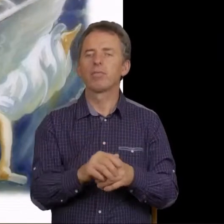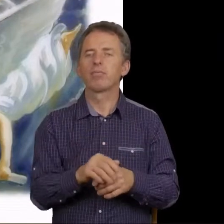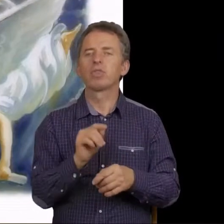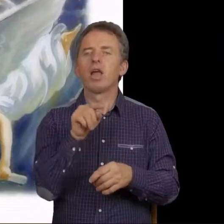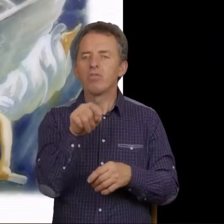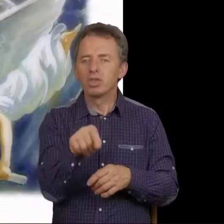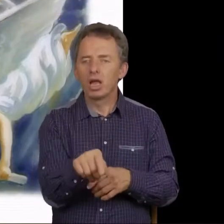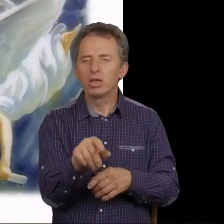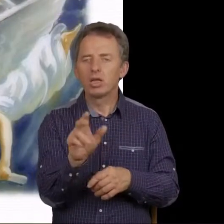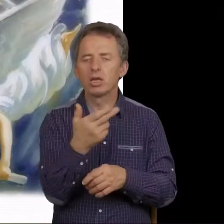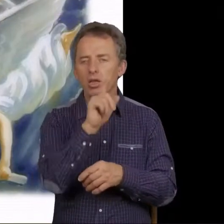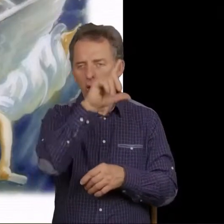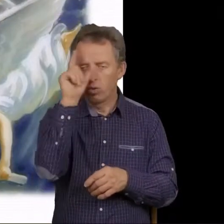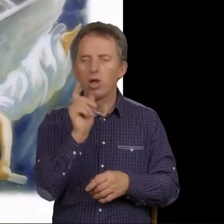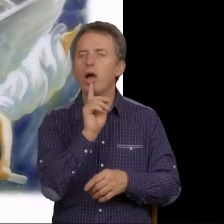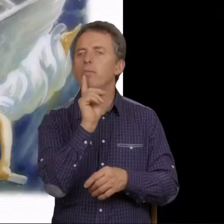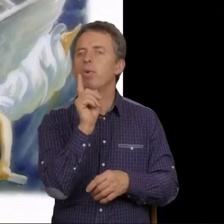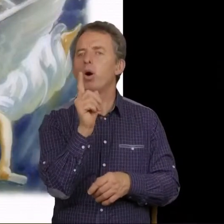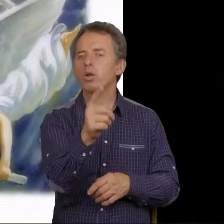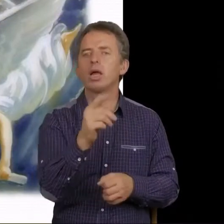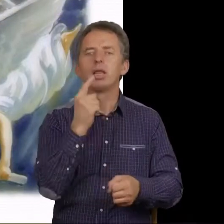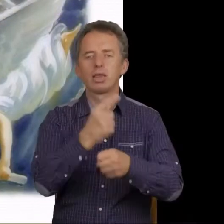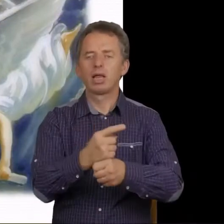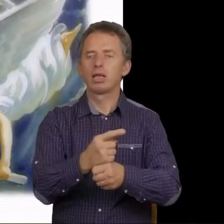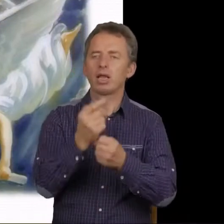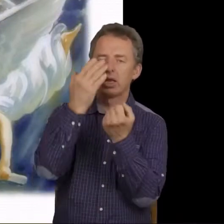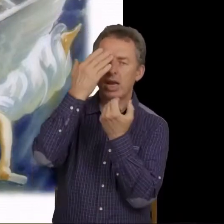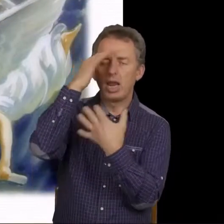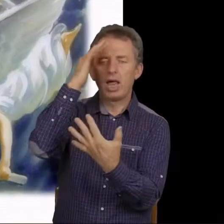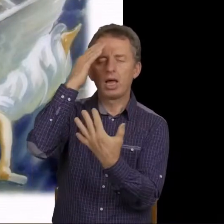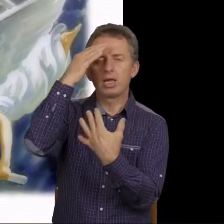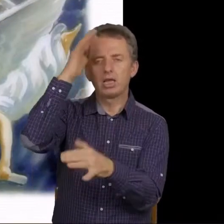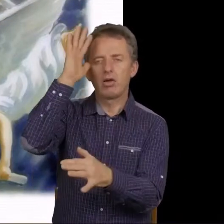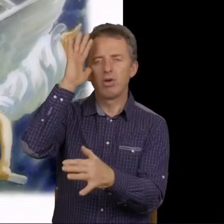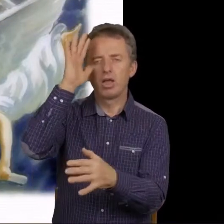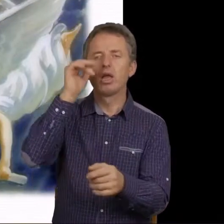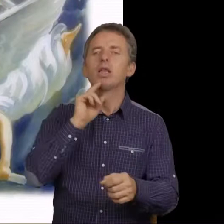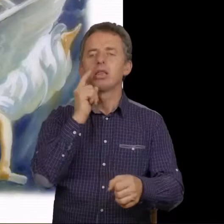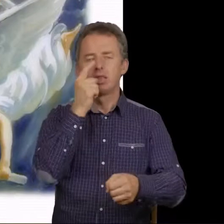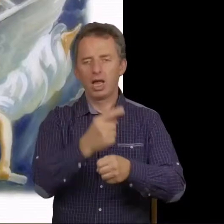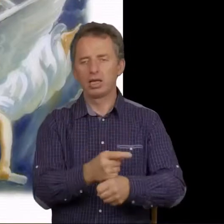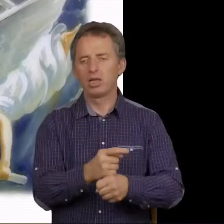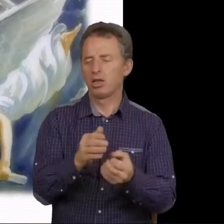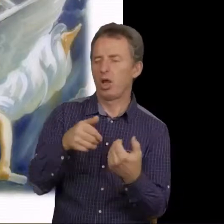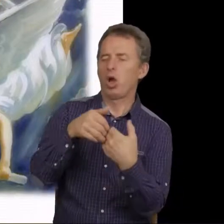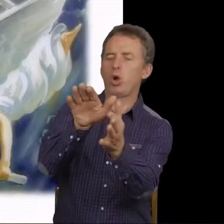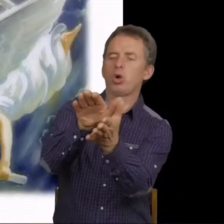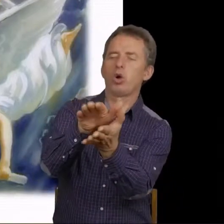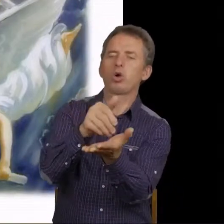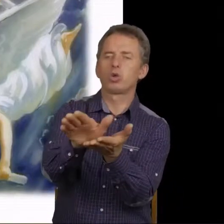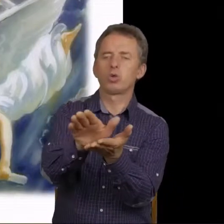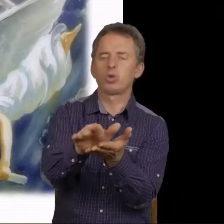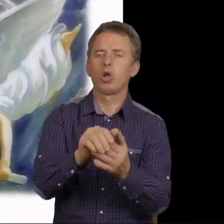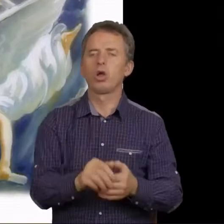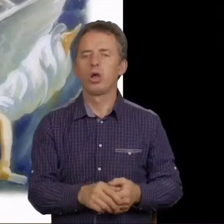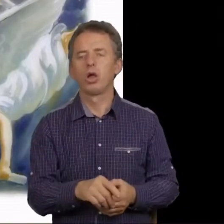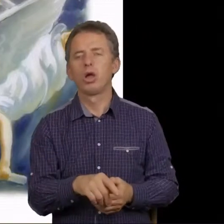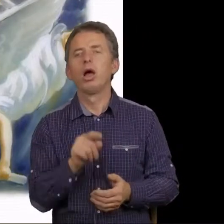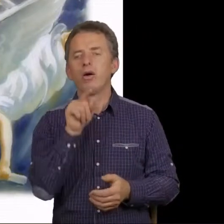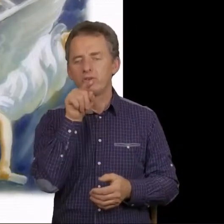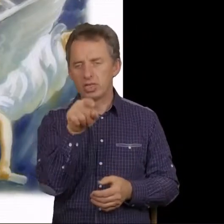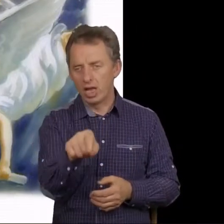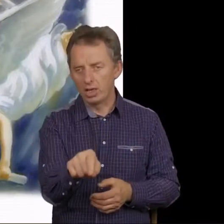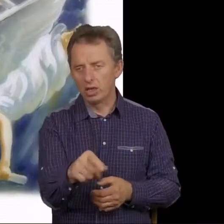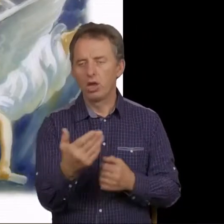wtedy, kiedy ludzie to poselstwo zdecydowanie zlekceważą, kiedy je zdecydowanie odrzucą. To wtedy,